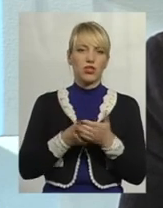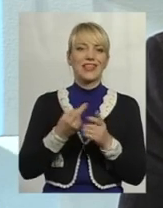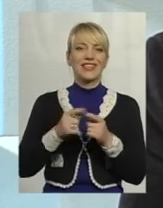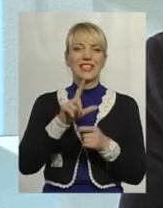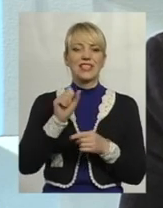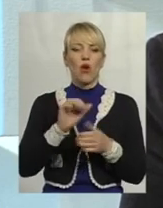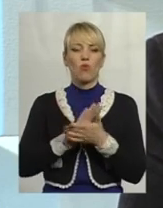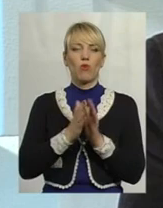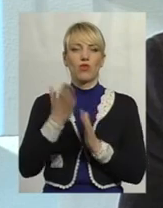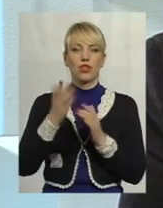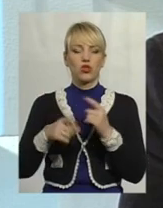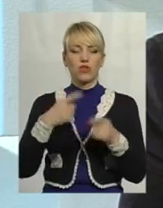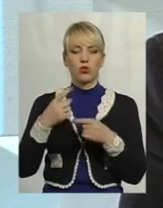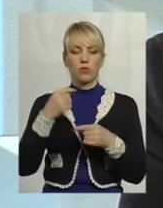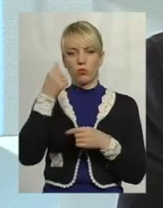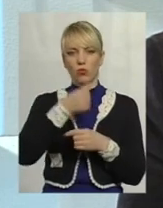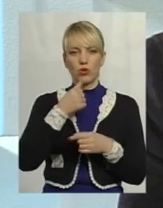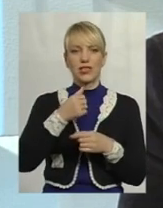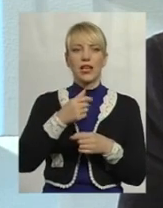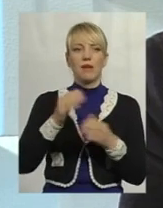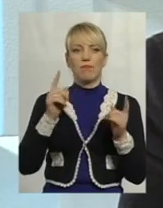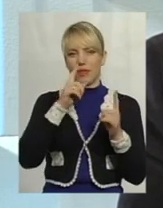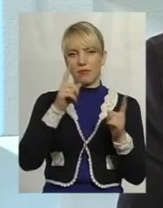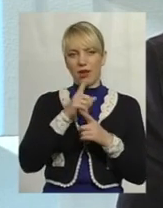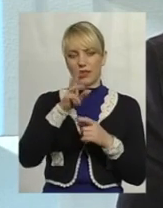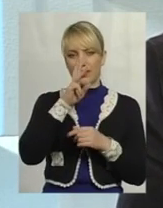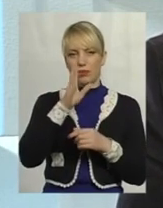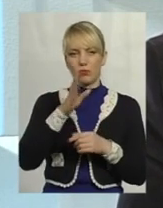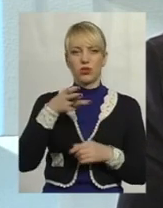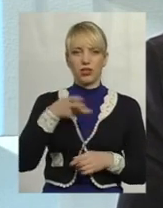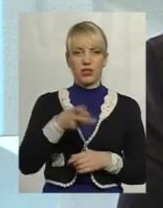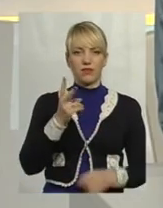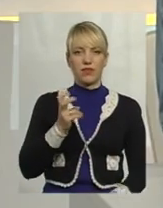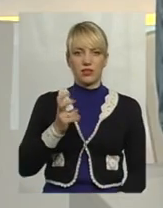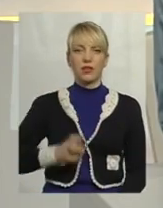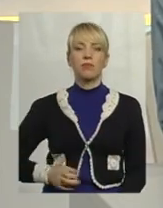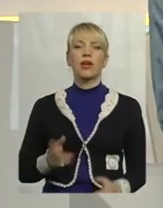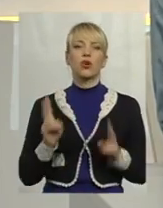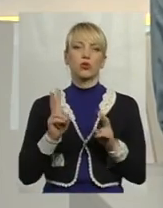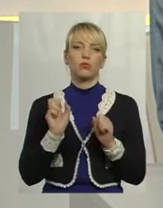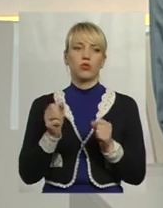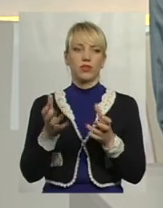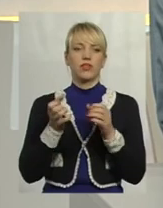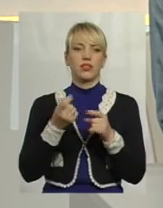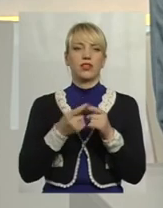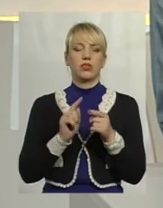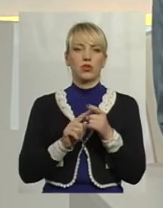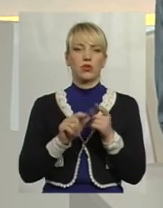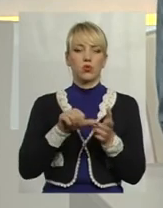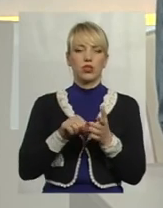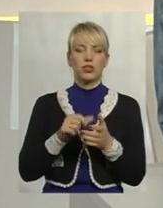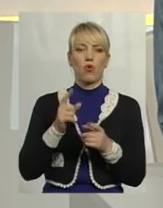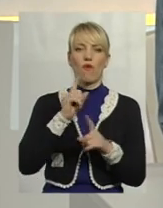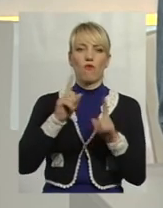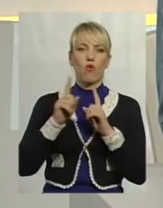якщо з наступного року мінімальна заробітна плата буде 3200 гривень. Хто може взяти участь в форумі? Будь-хто.